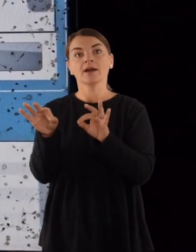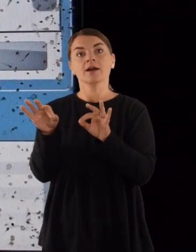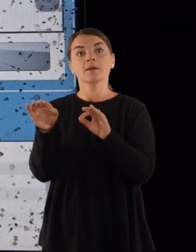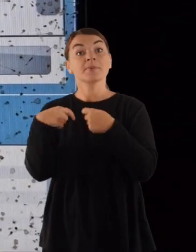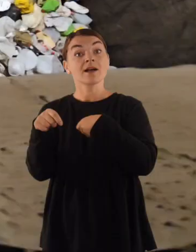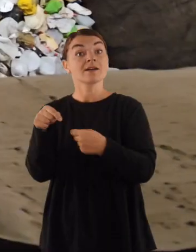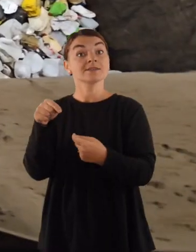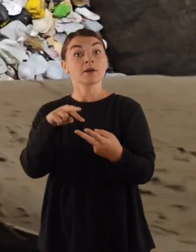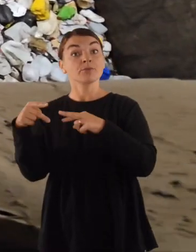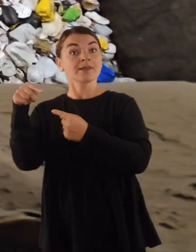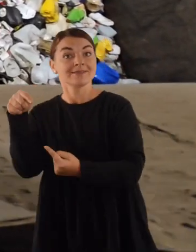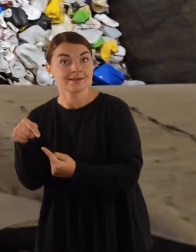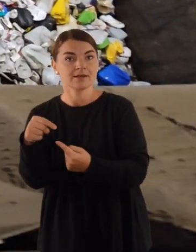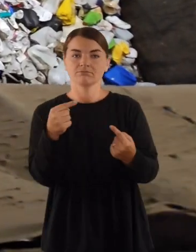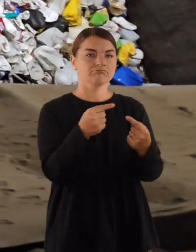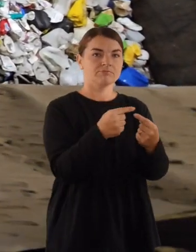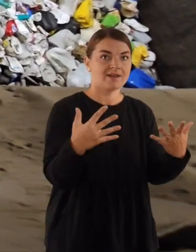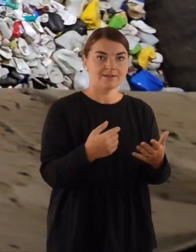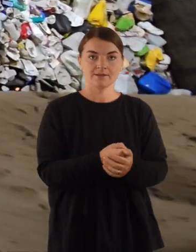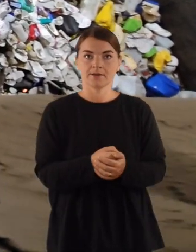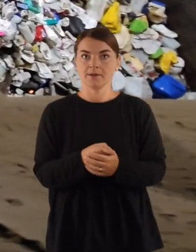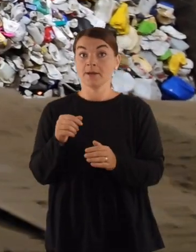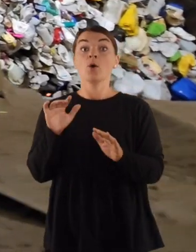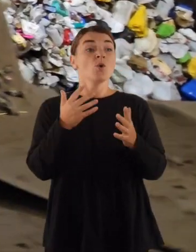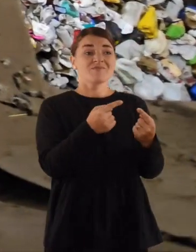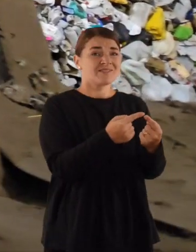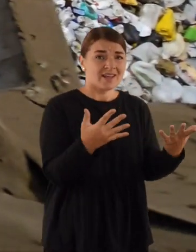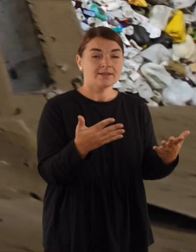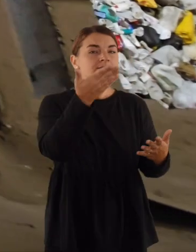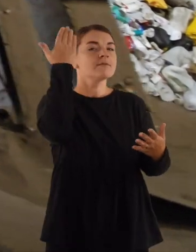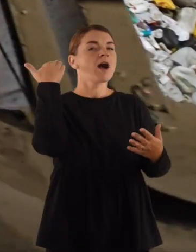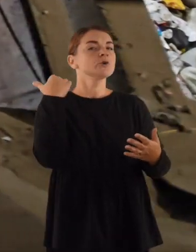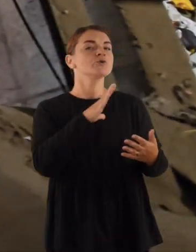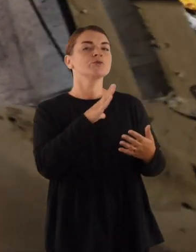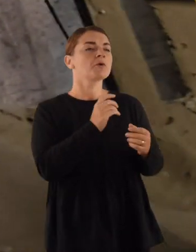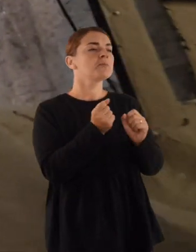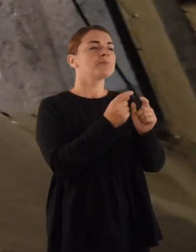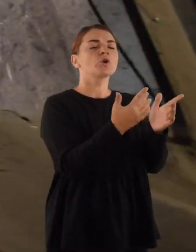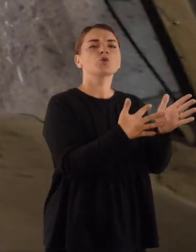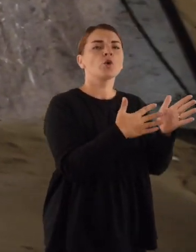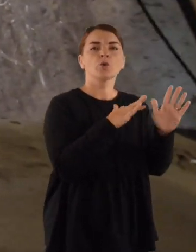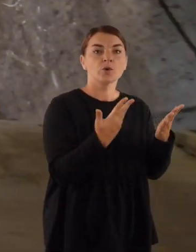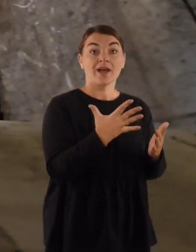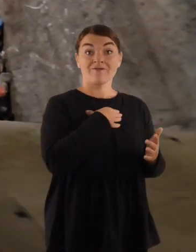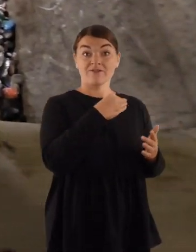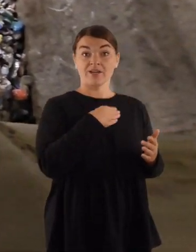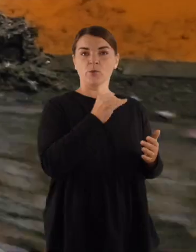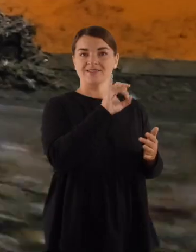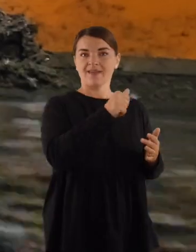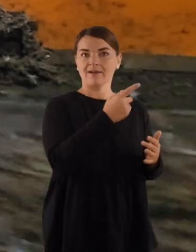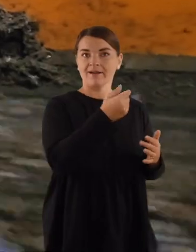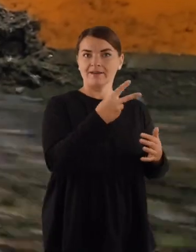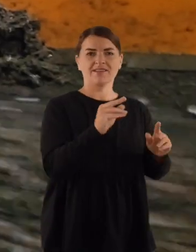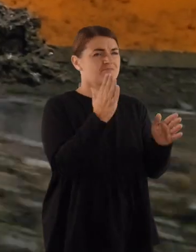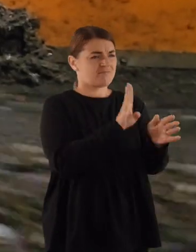yra tinkamos perdirbimui ir kurios yra netinkamos perdirbimui. Atsnetinkamos perdirbimui seniau keliaudavo dažniausiai į Vilniausko geracinę jėgainę.